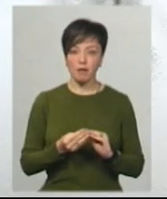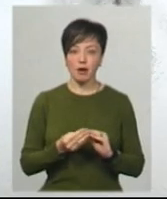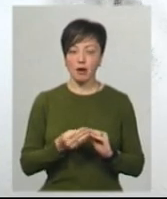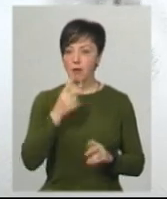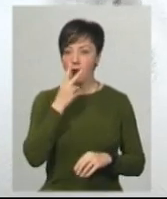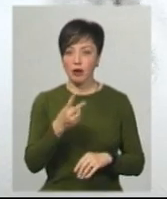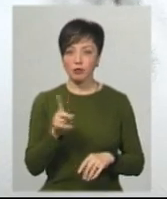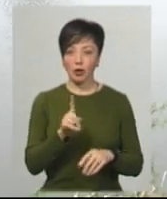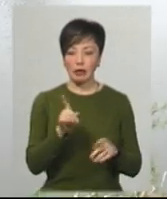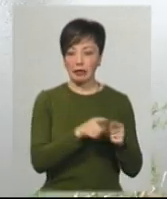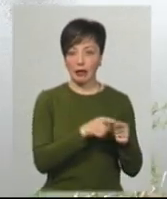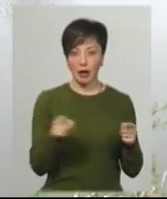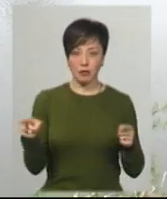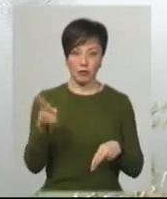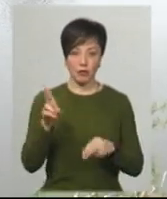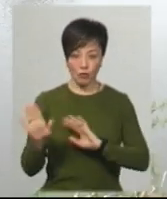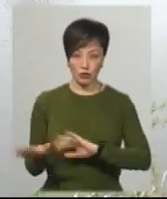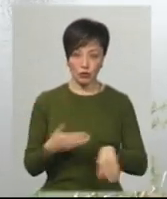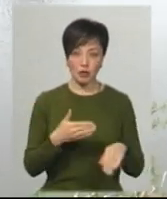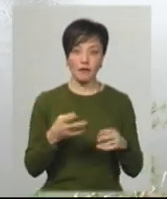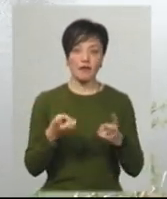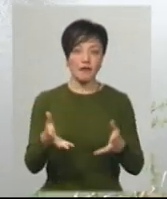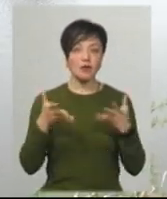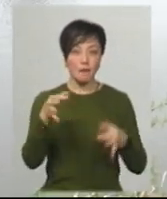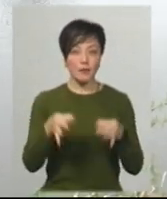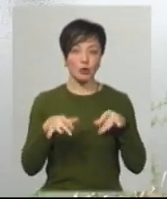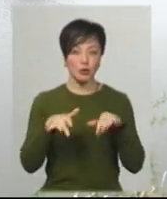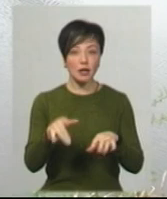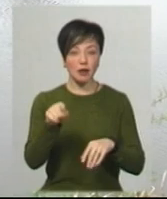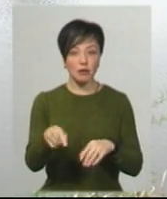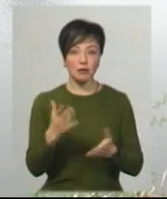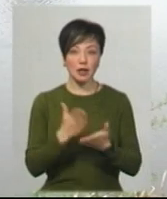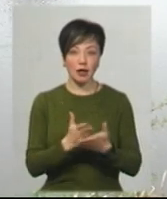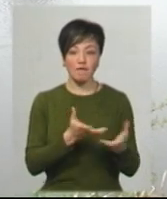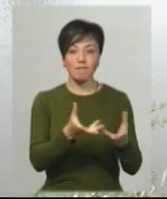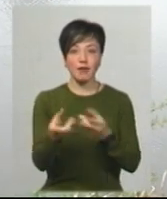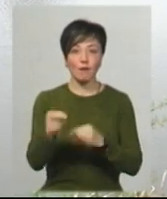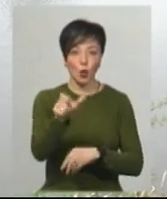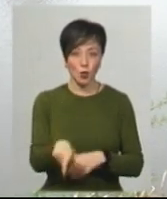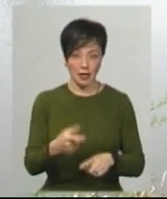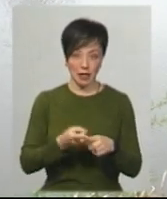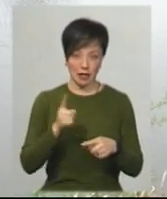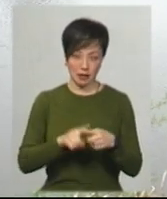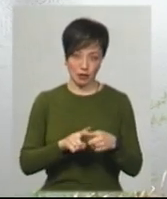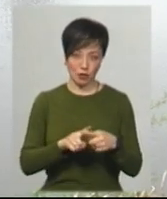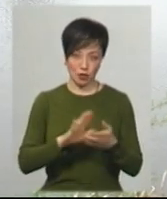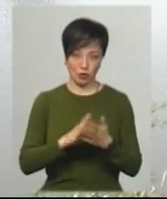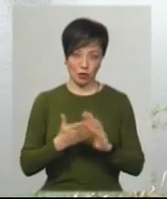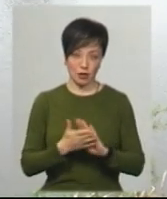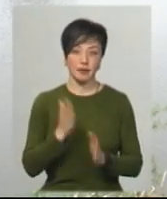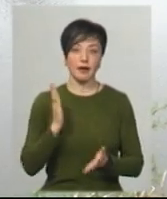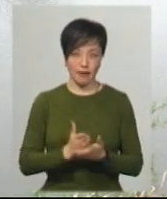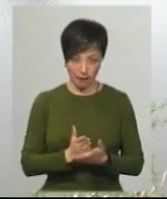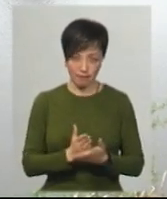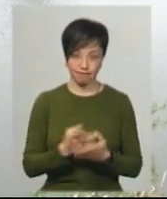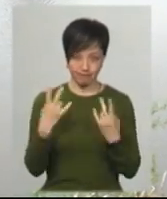ті вже контрольні терміни пройшли. Вияснили, що крім природного процесу, там процес впливу людини на цю ситуацію є